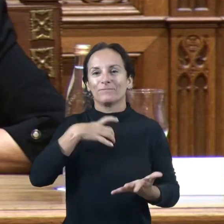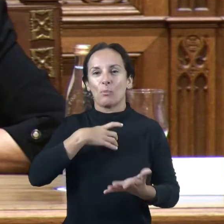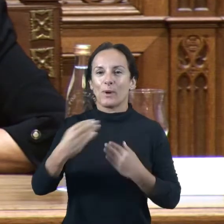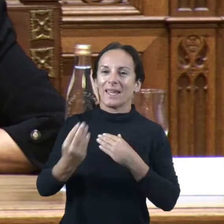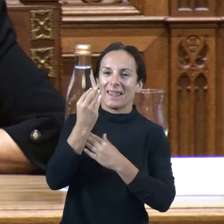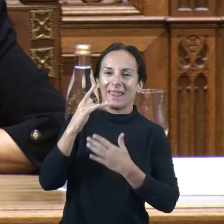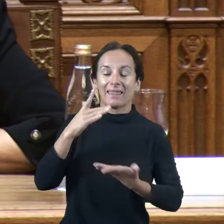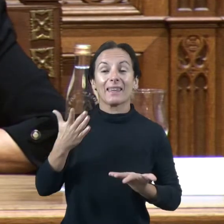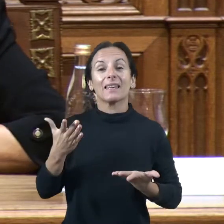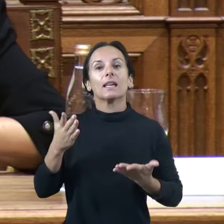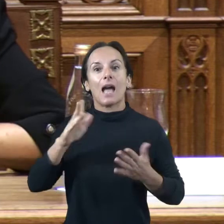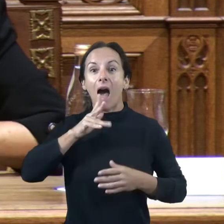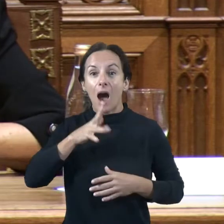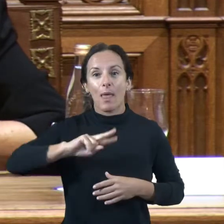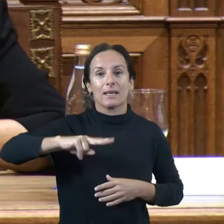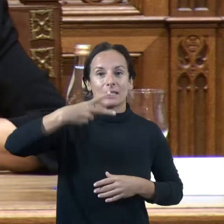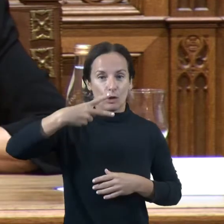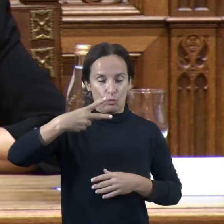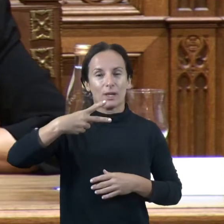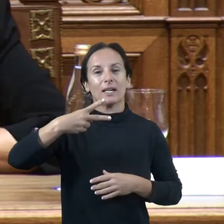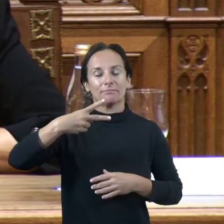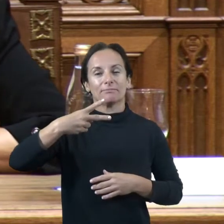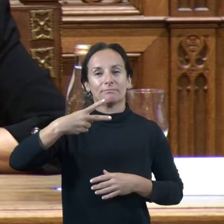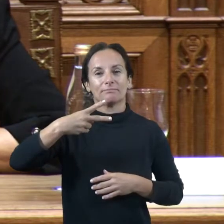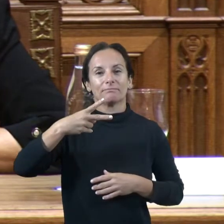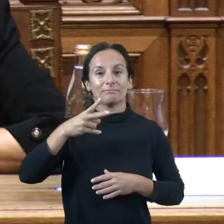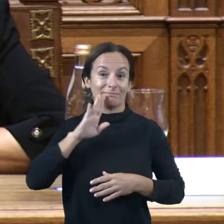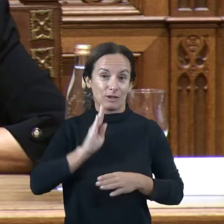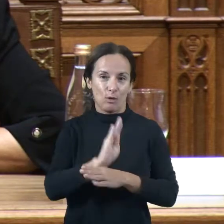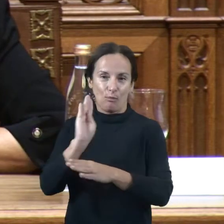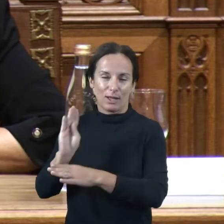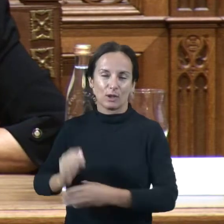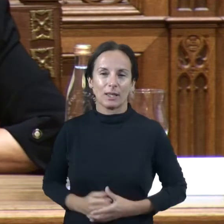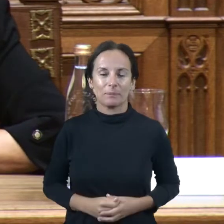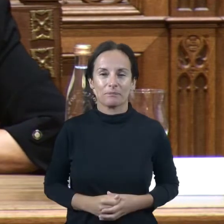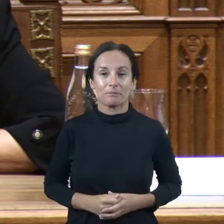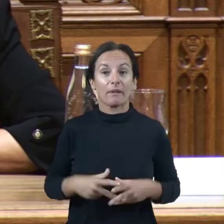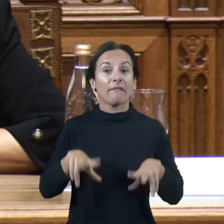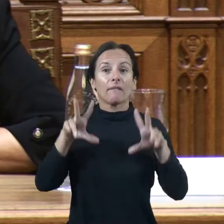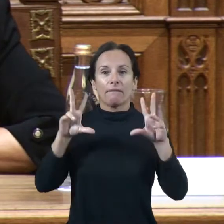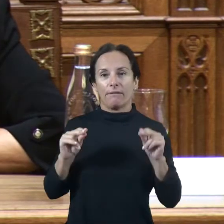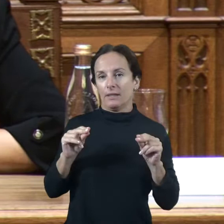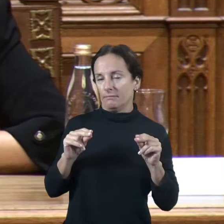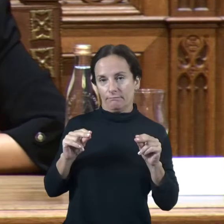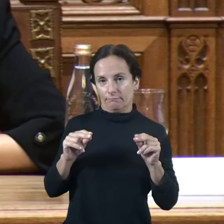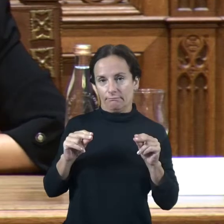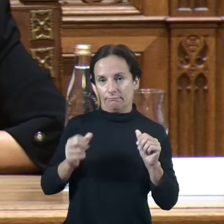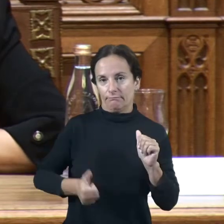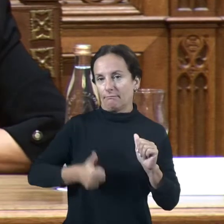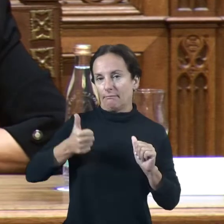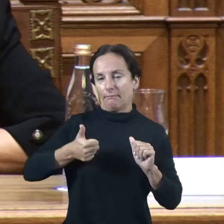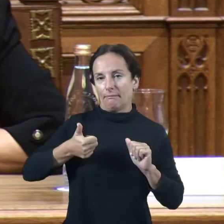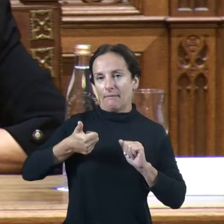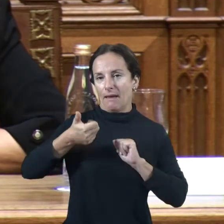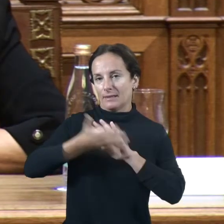convocatòria que ha tingut èxit. Farem una segona edició d'aquesta convocatòria. Res més, no vull entretenir-vos res més